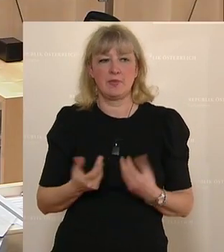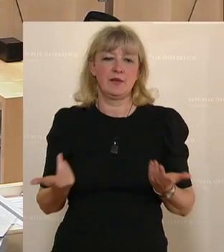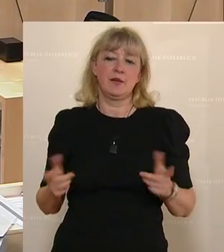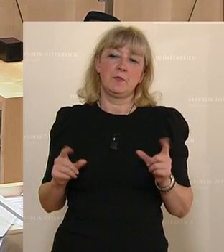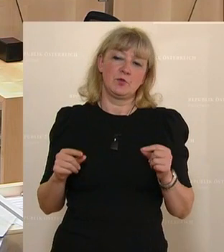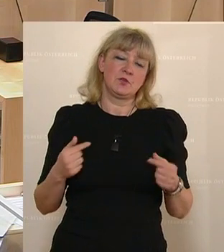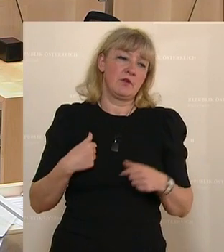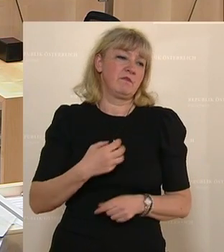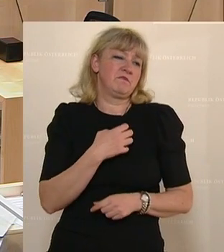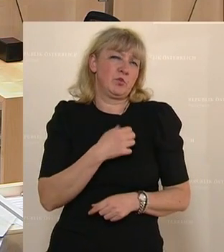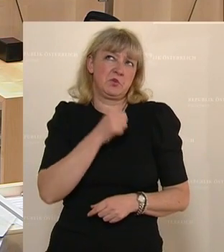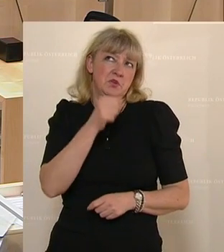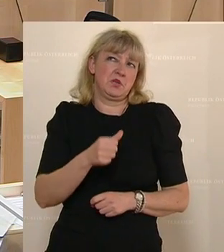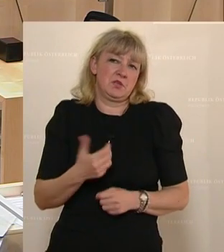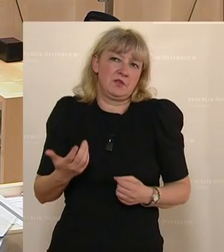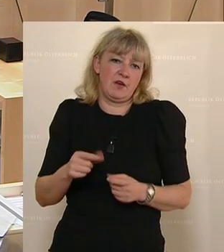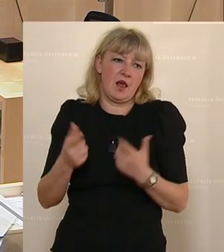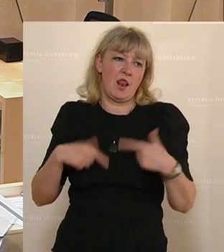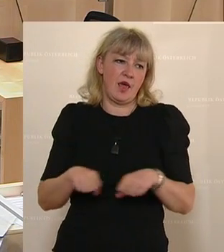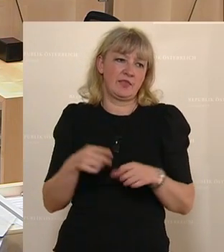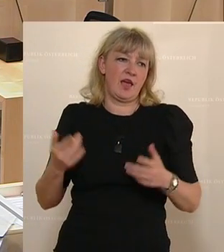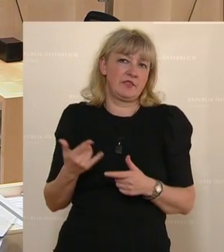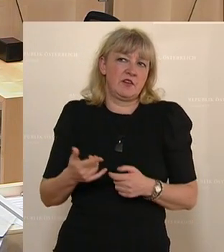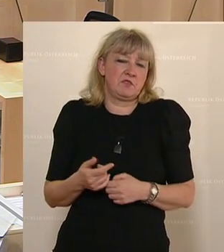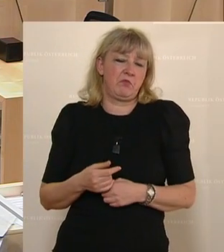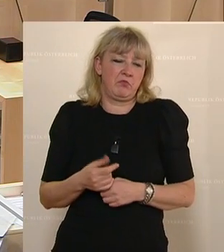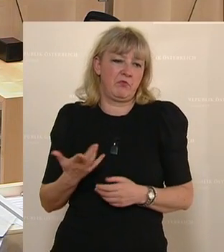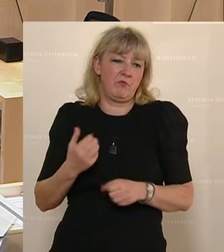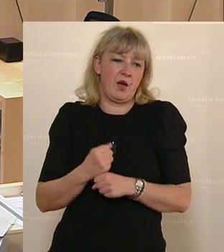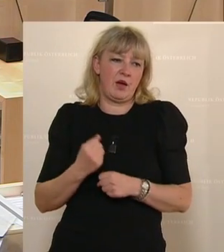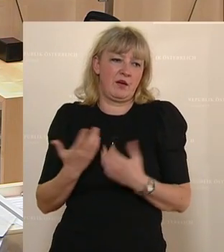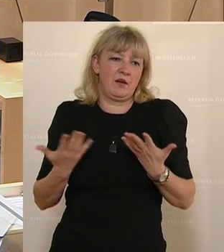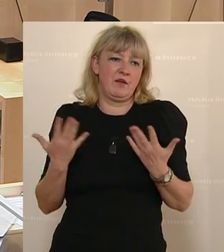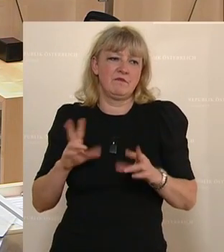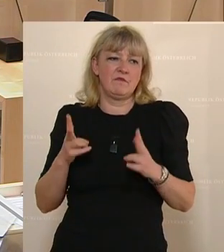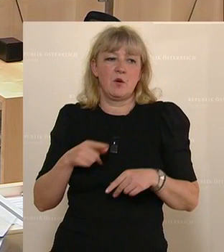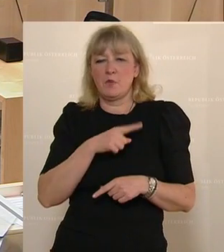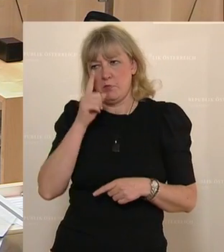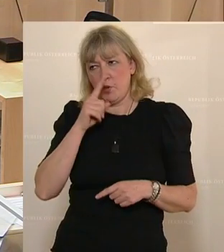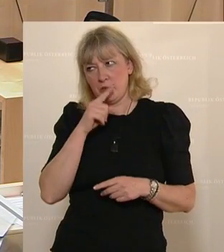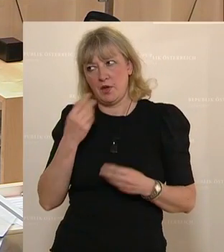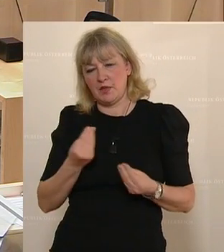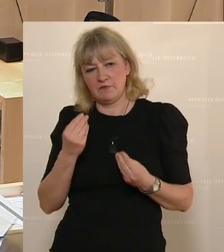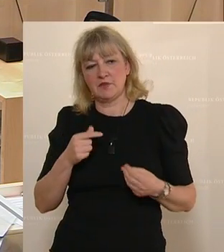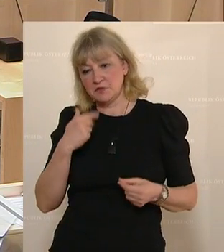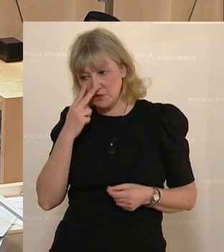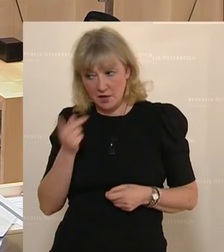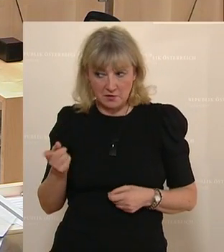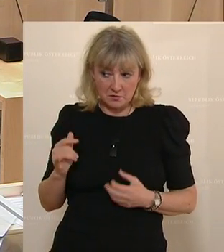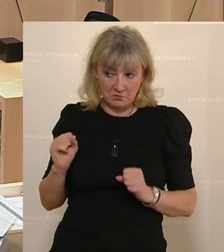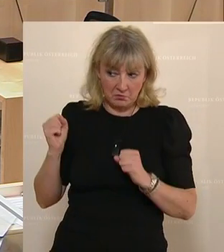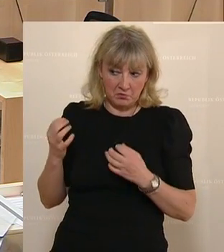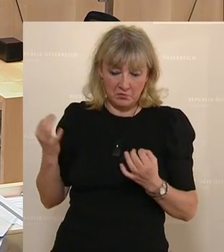wissen Sie, ich wundere mich nicht, dass die Länder Ihnen was pfeifen, Herr Minister, weil die probieren was aus und sehen, er